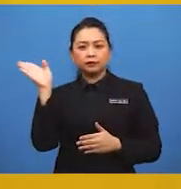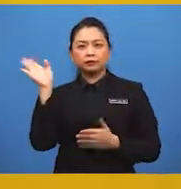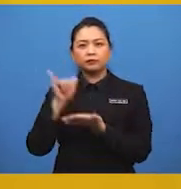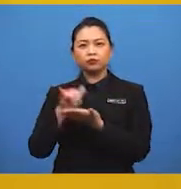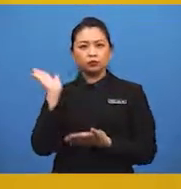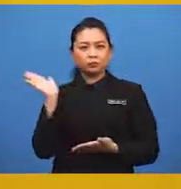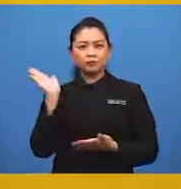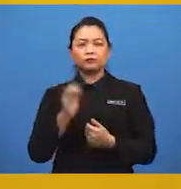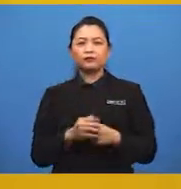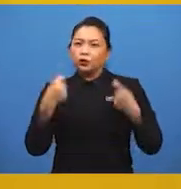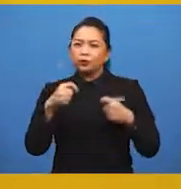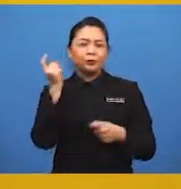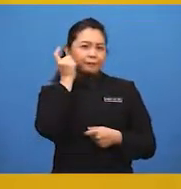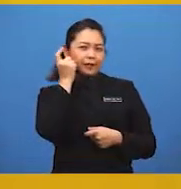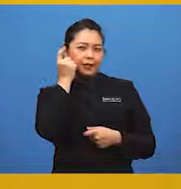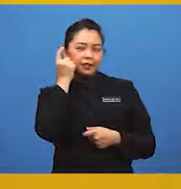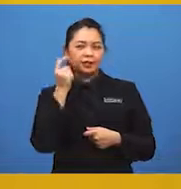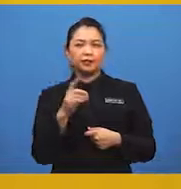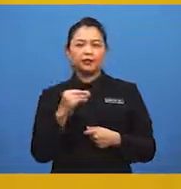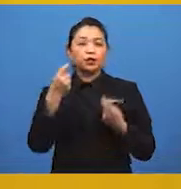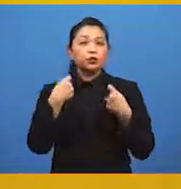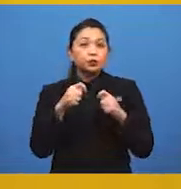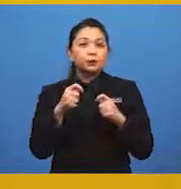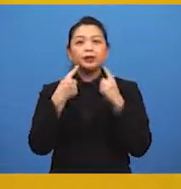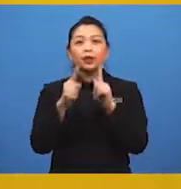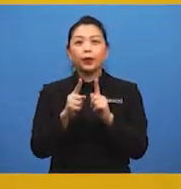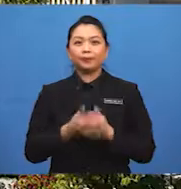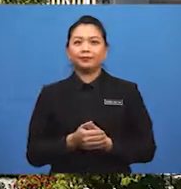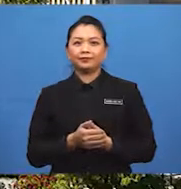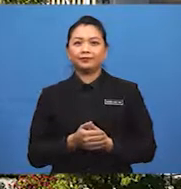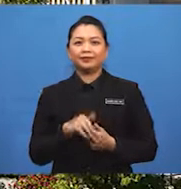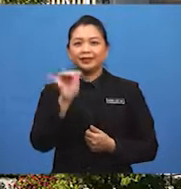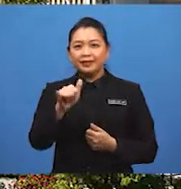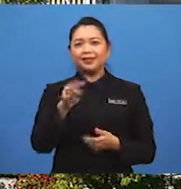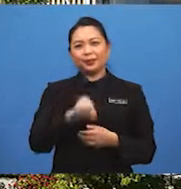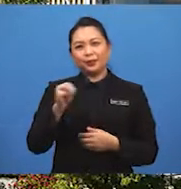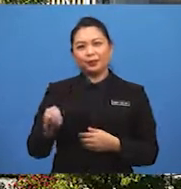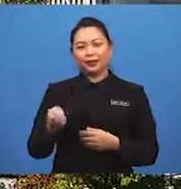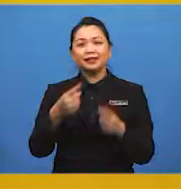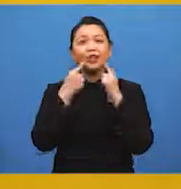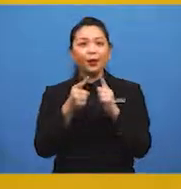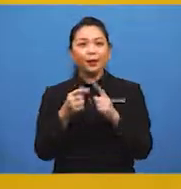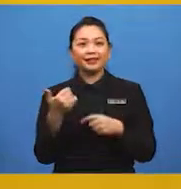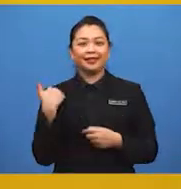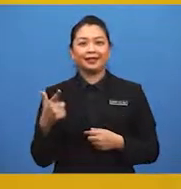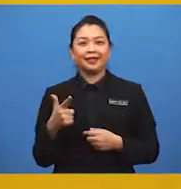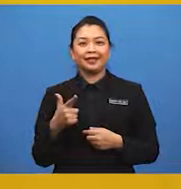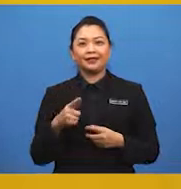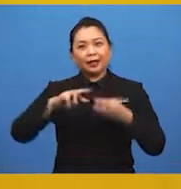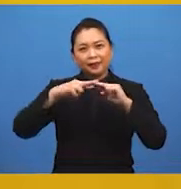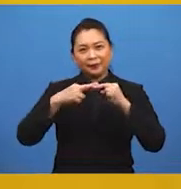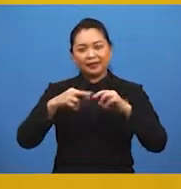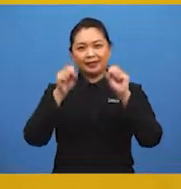tersebut. Cuba fikir dan cuba jawab. Ya, murid-murid, jawapannya ialah